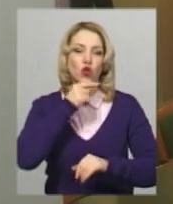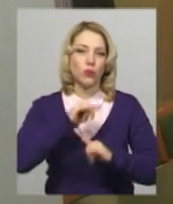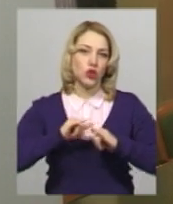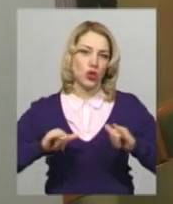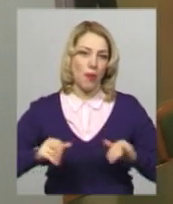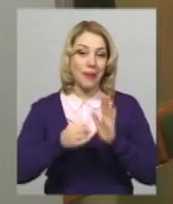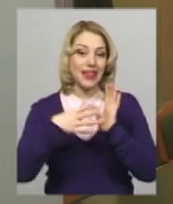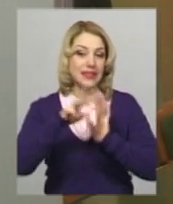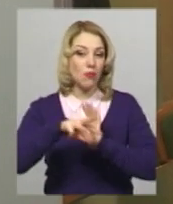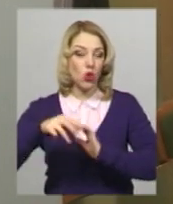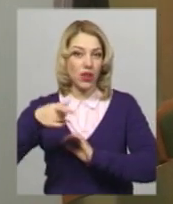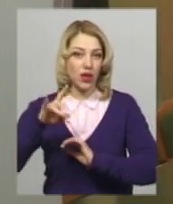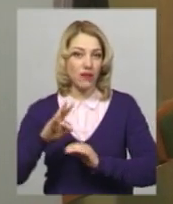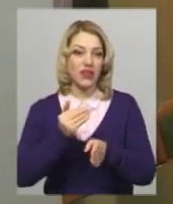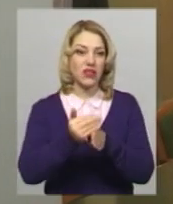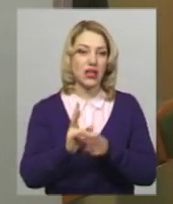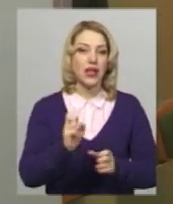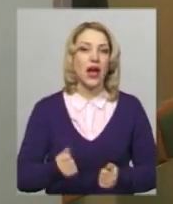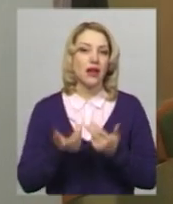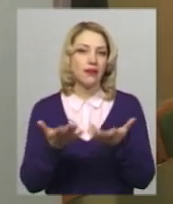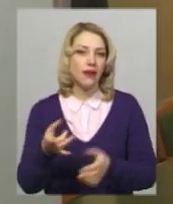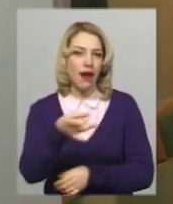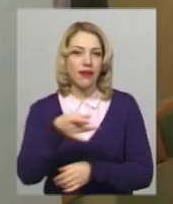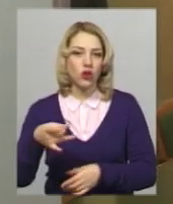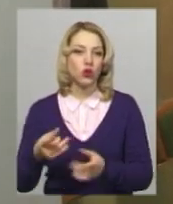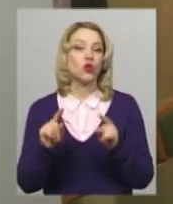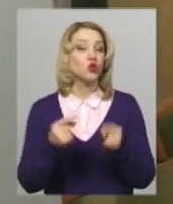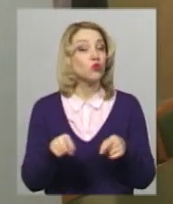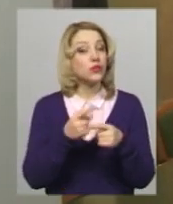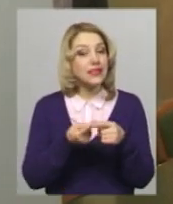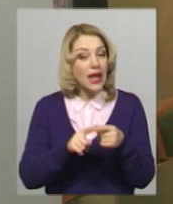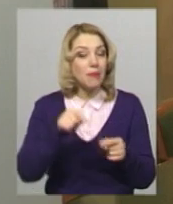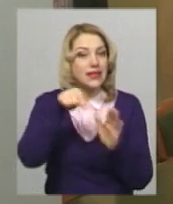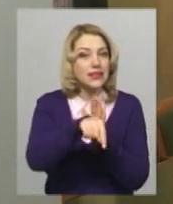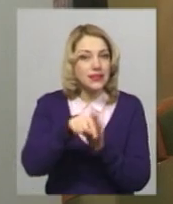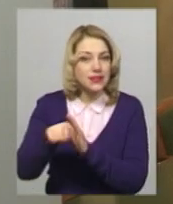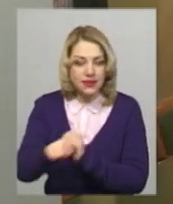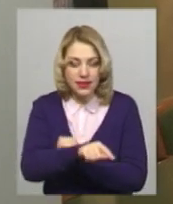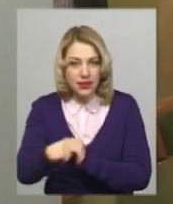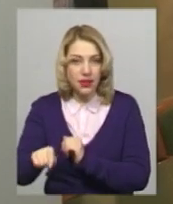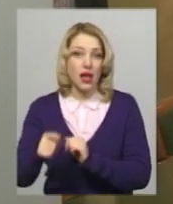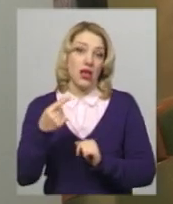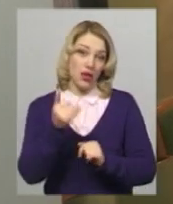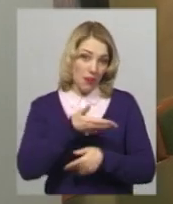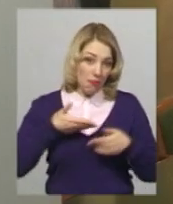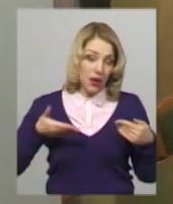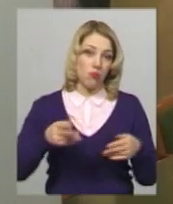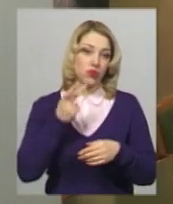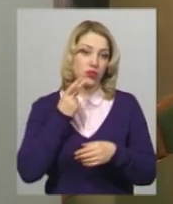15 мільйонів гривень виділяється на кілька регіонів. Чому саме ці? І третє, ми постійно